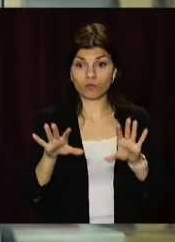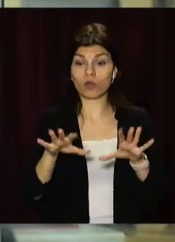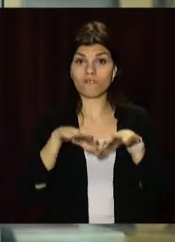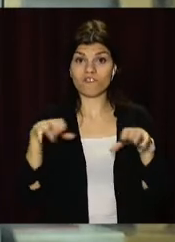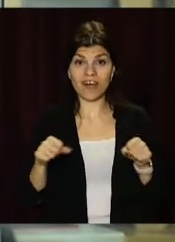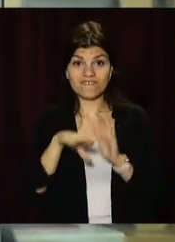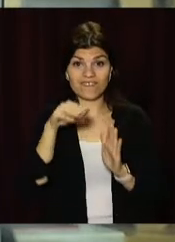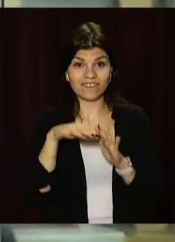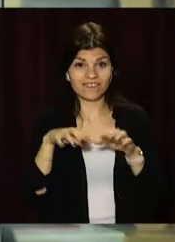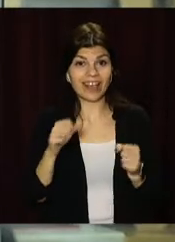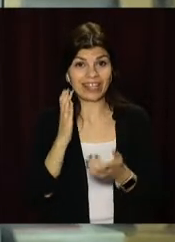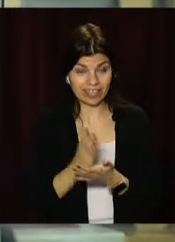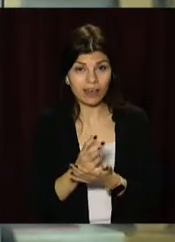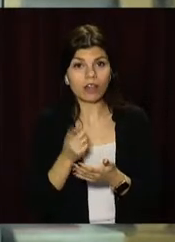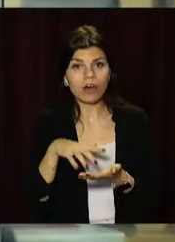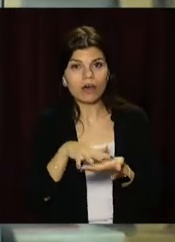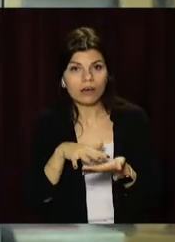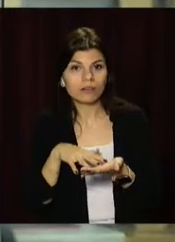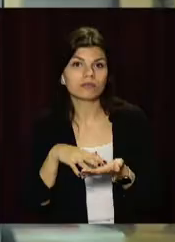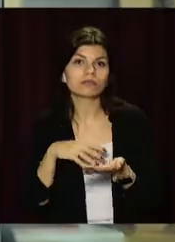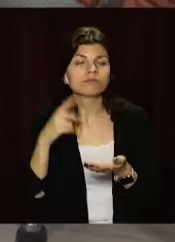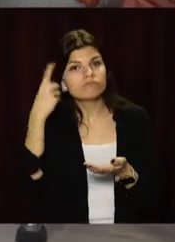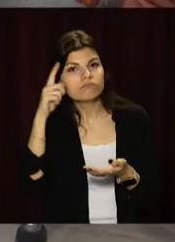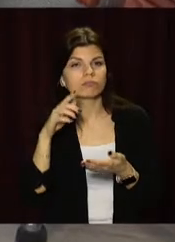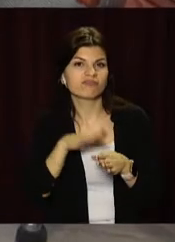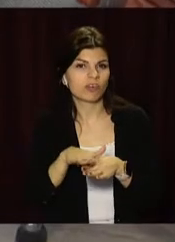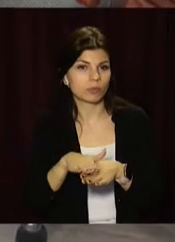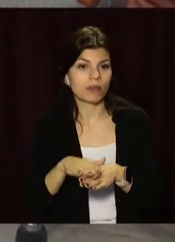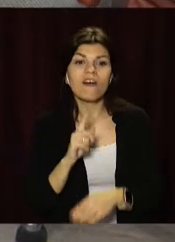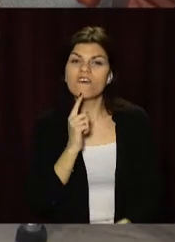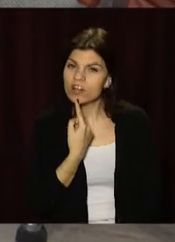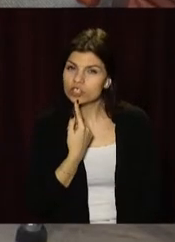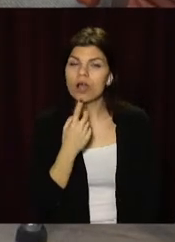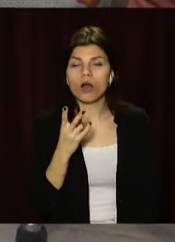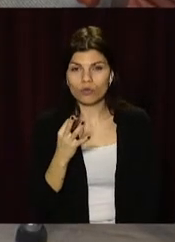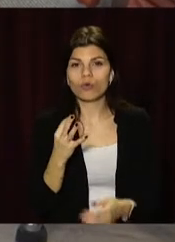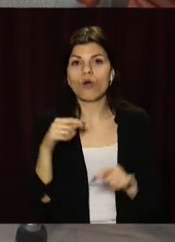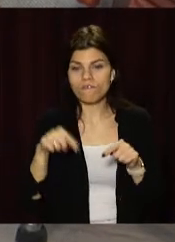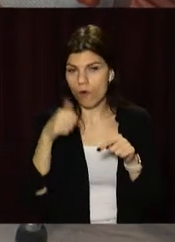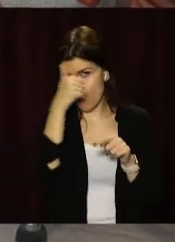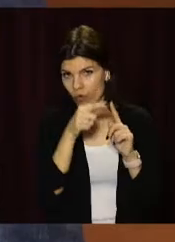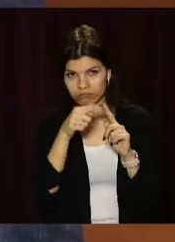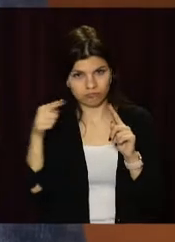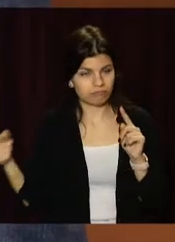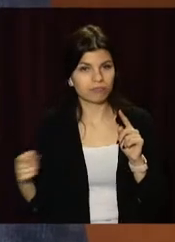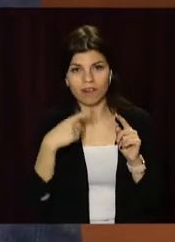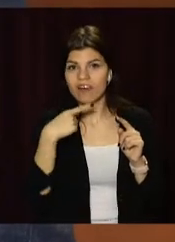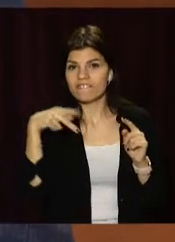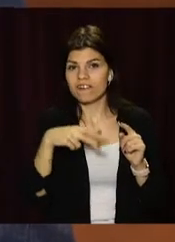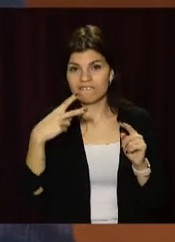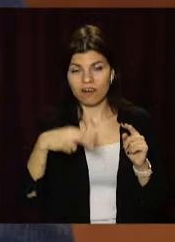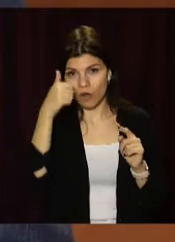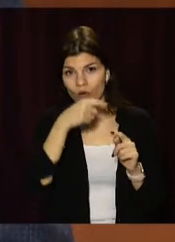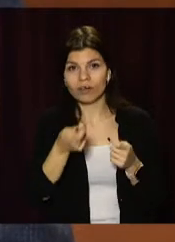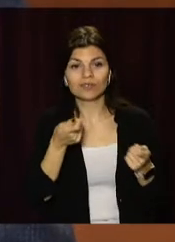масштабних і соціально значущих проєктів. Важкий, але продуктивний рік так охарактеризував 2020-й